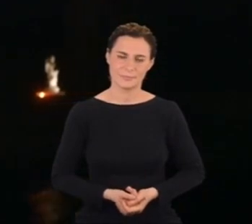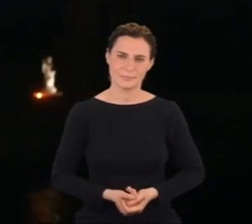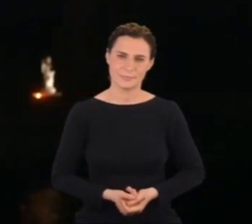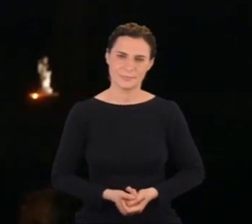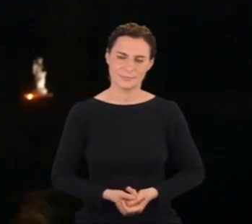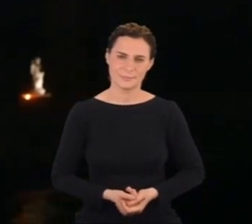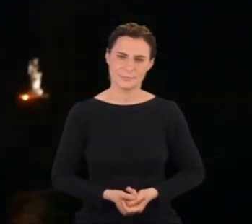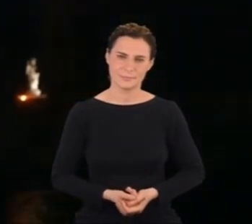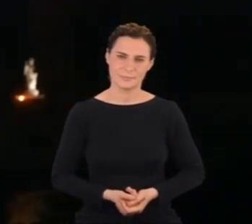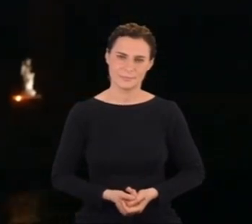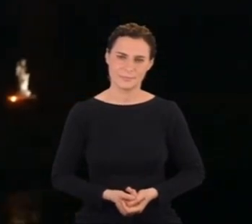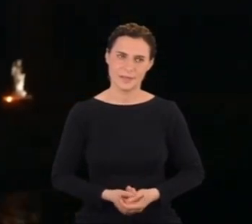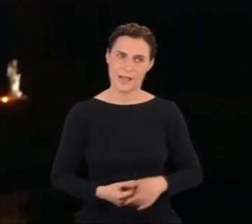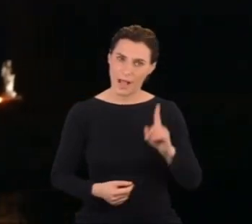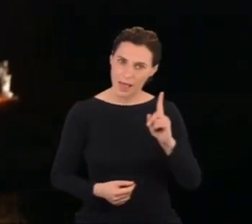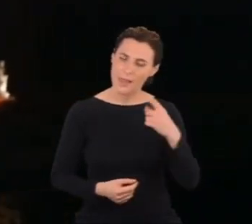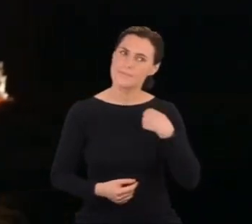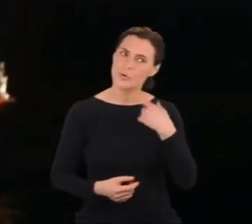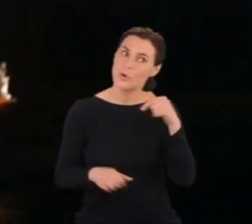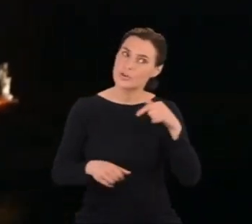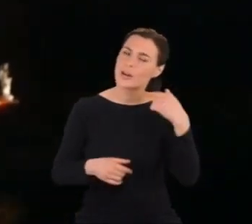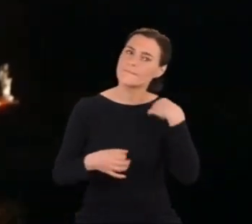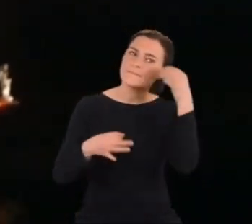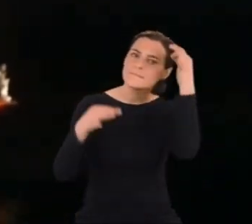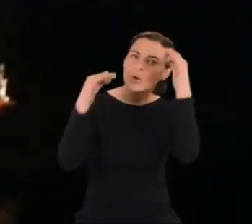Wciąż jednak odzywały się wątpliwości.